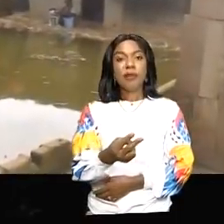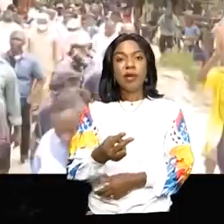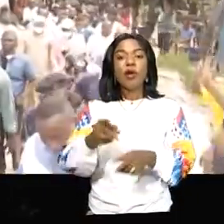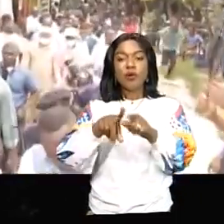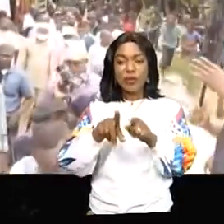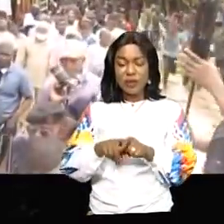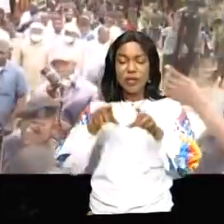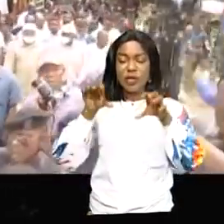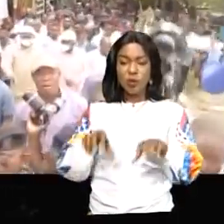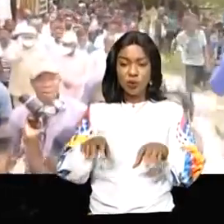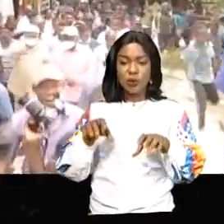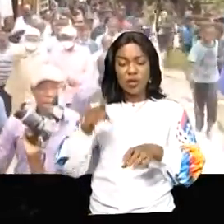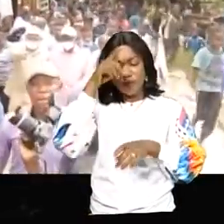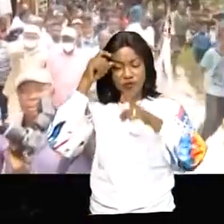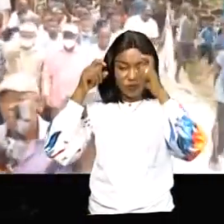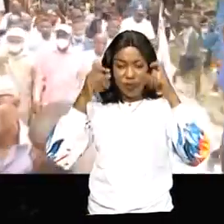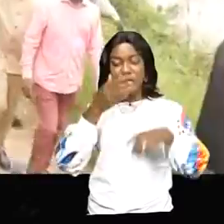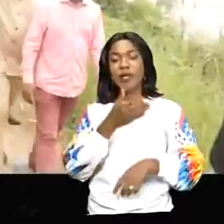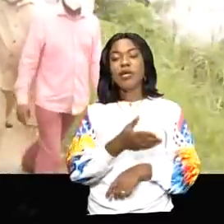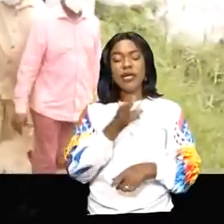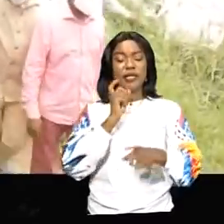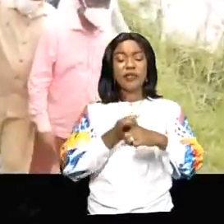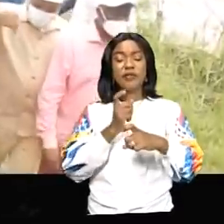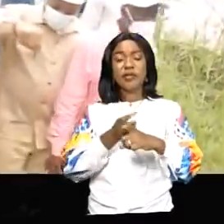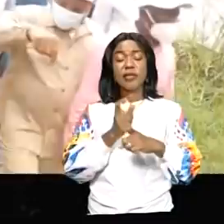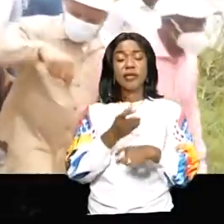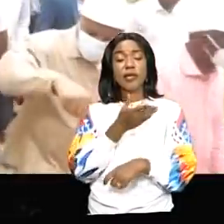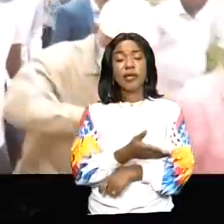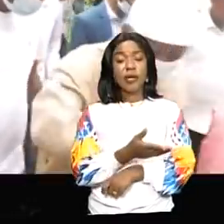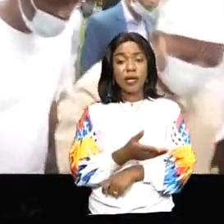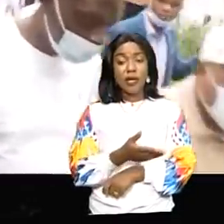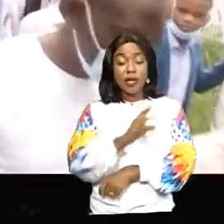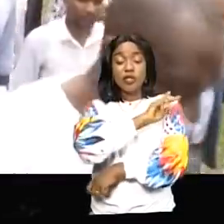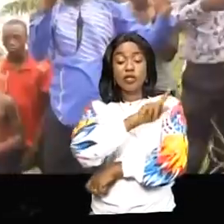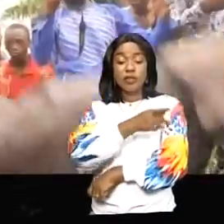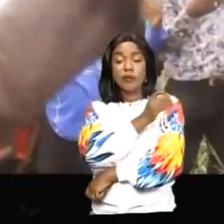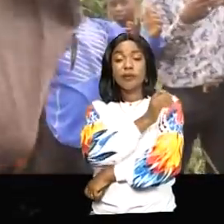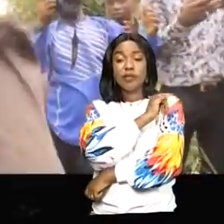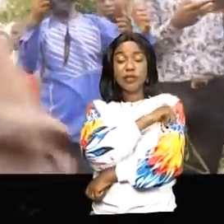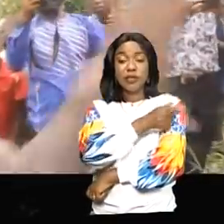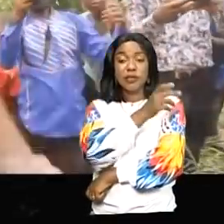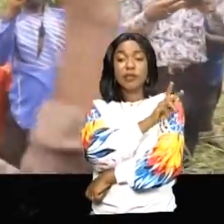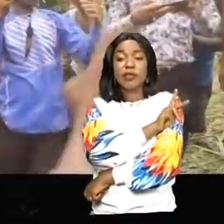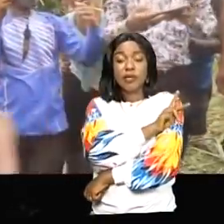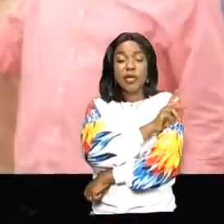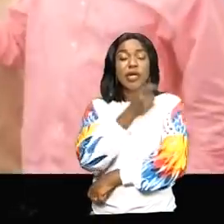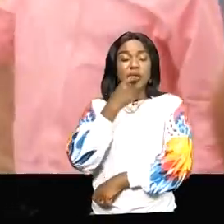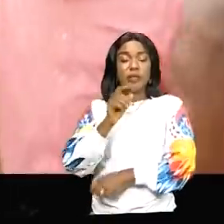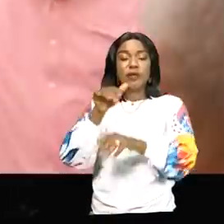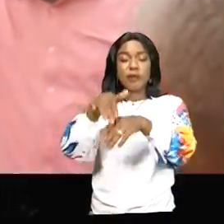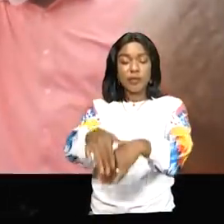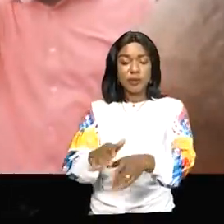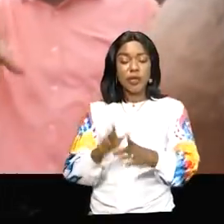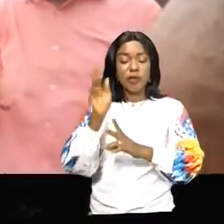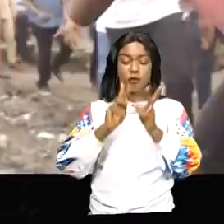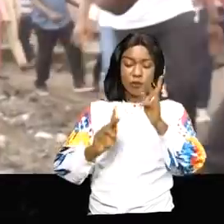Congolais. S'étant imprégné de ses difficultés, Jean-Marc Cabonde a adopté une approche participative. La